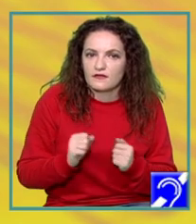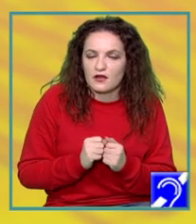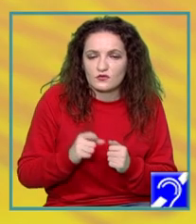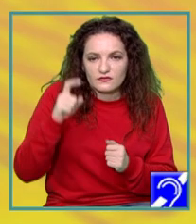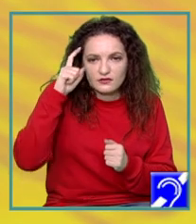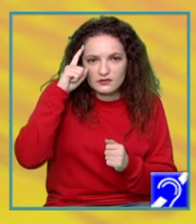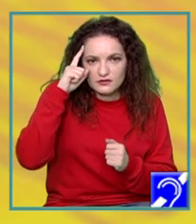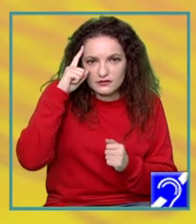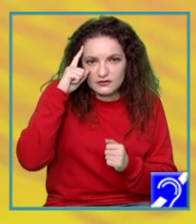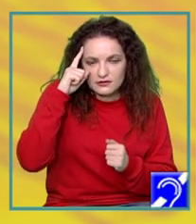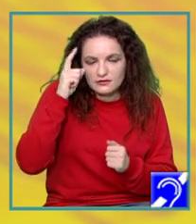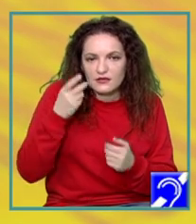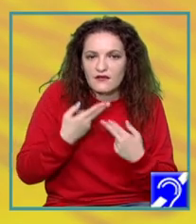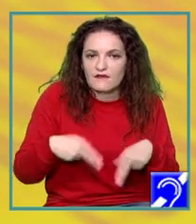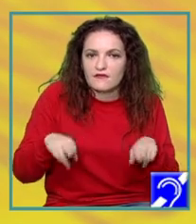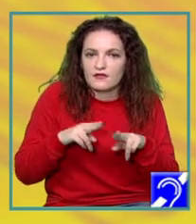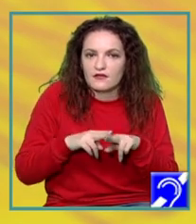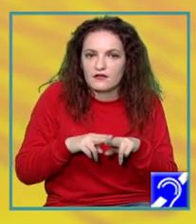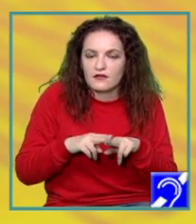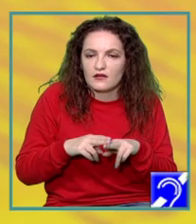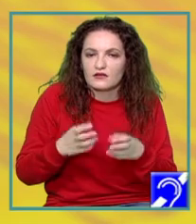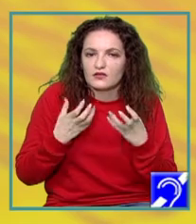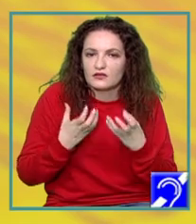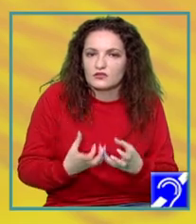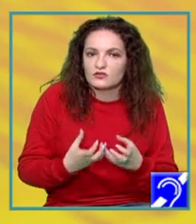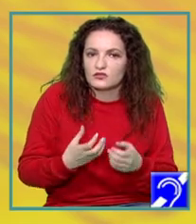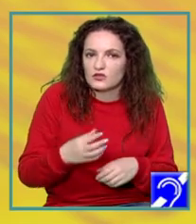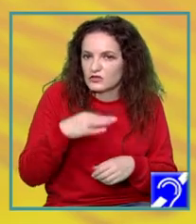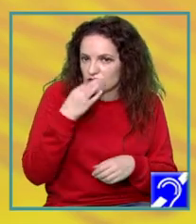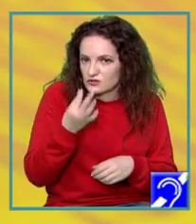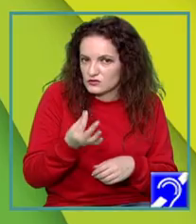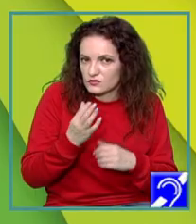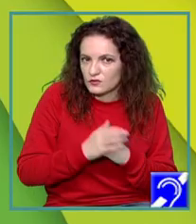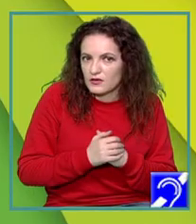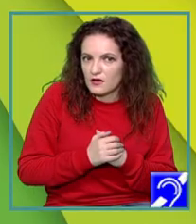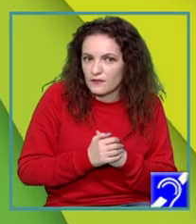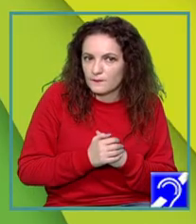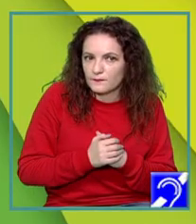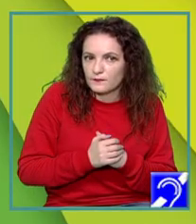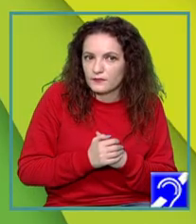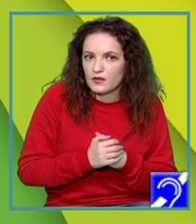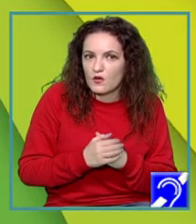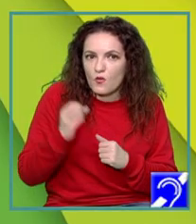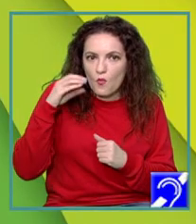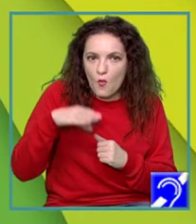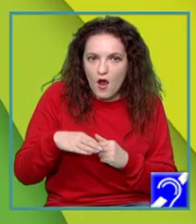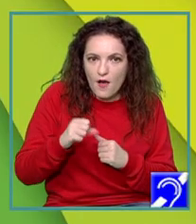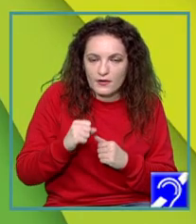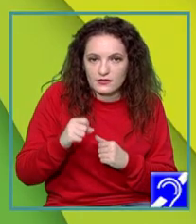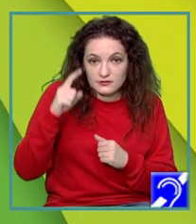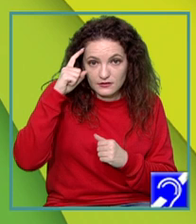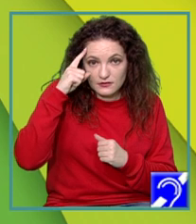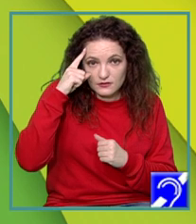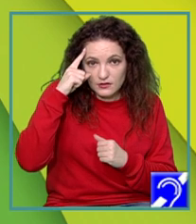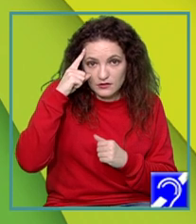reflectați la sfârșit la ceea ce spunea Schopenhauer, iar el spunea următoarele lucruri. Că oamenii obișnuiți se